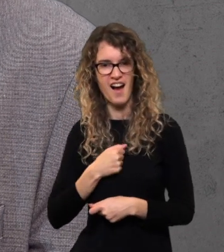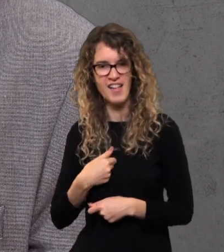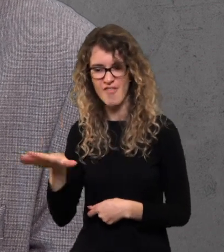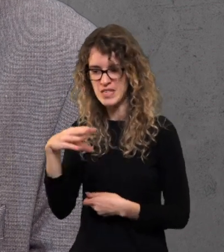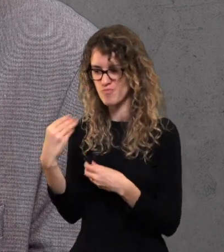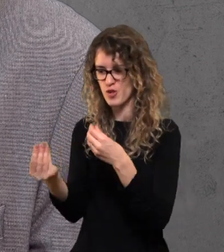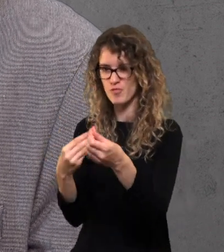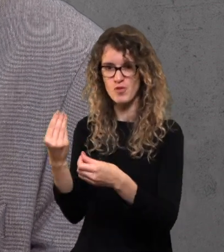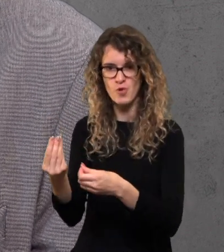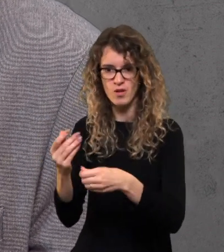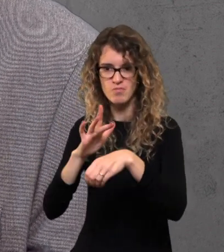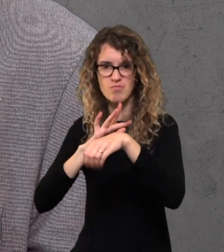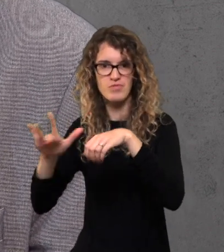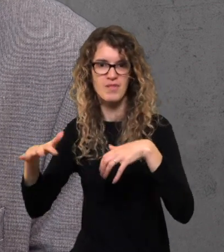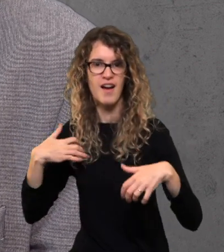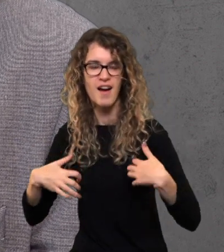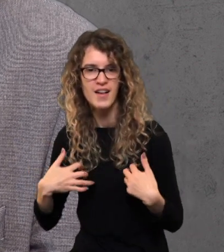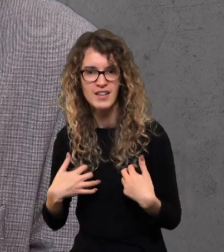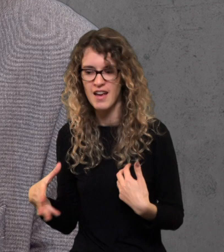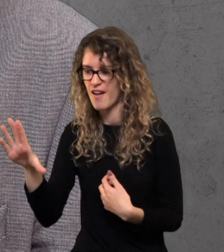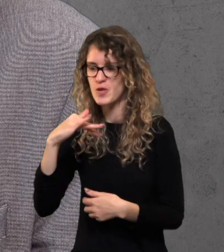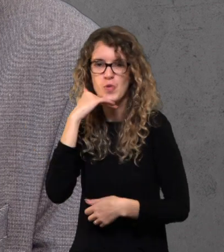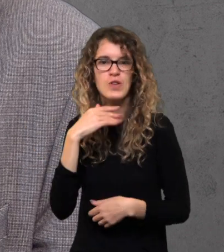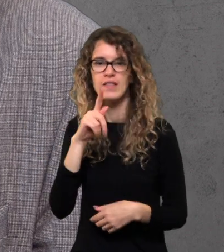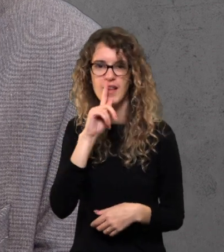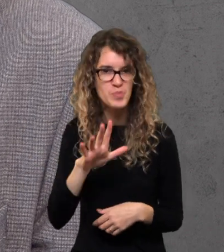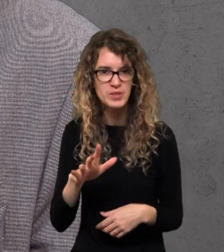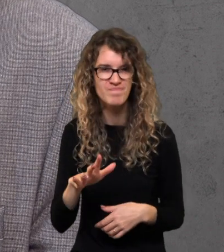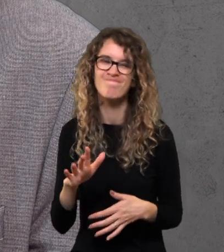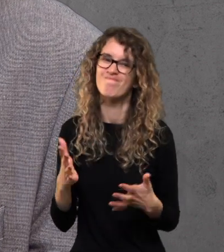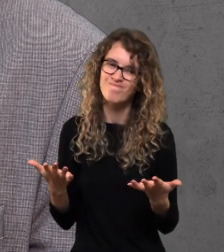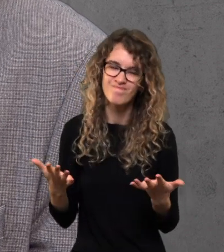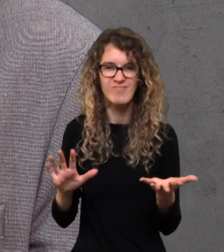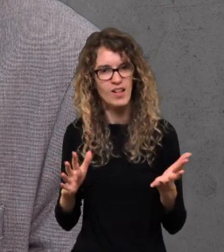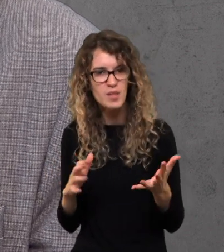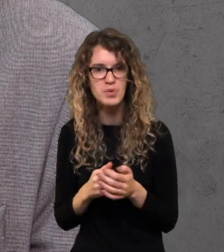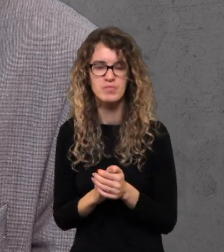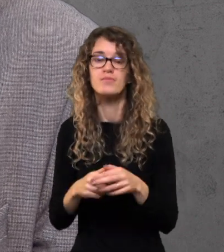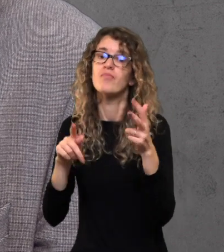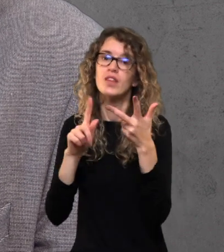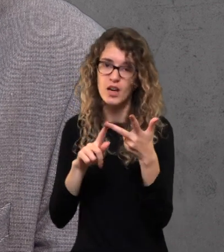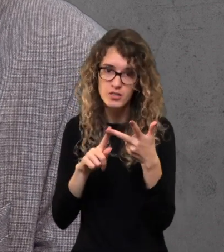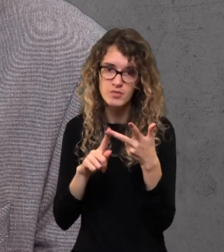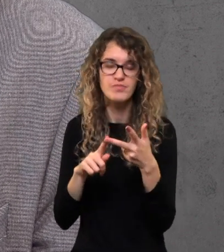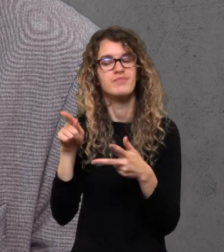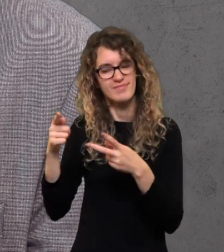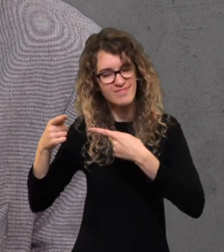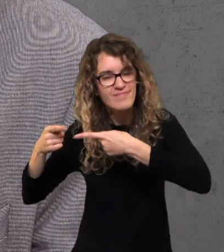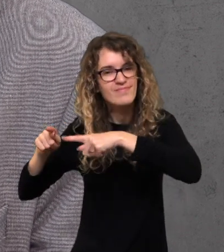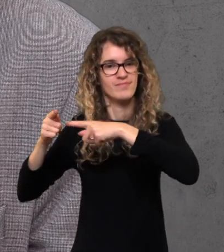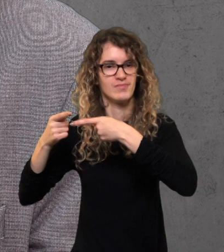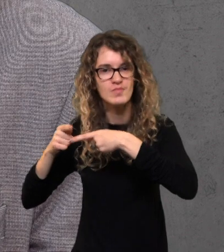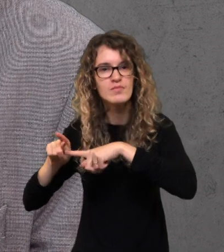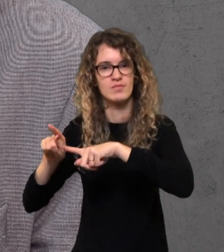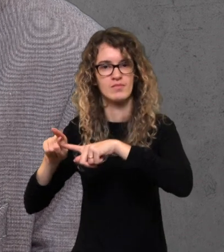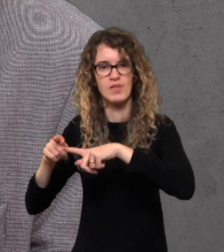Vienausiai būna taip, kad truputį gailą duoti visiems, be to, jei greitai baigėsi, visiems neužteks. Todėl tai irgi nėra labai